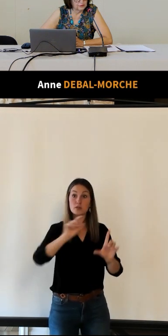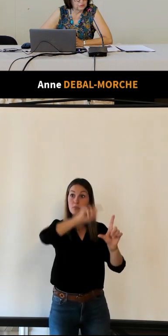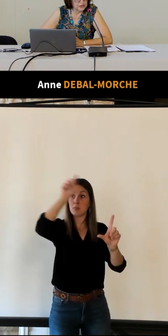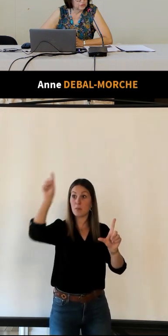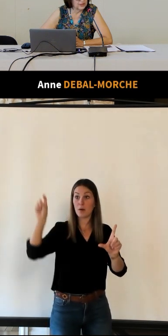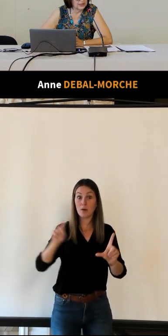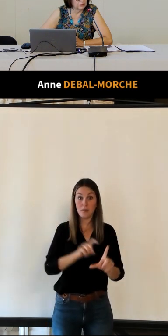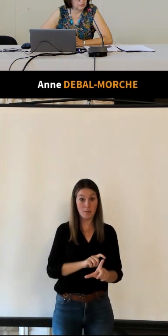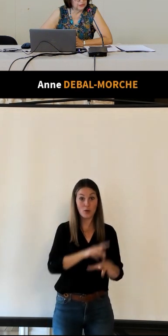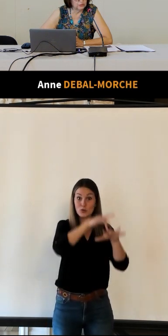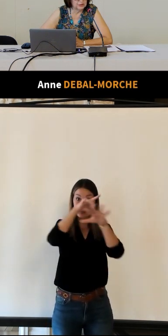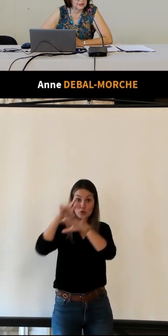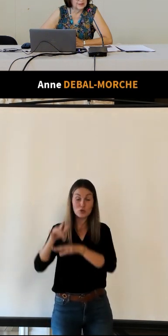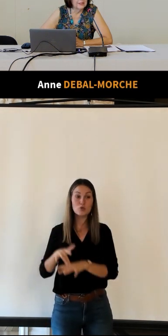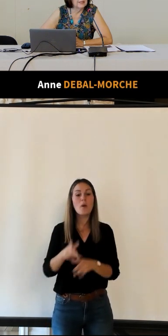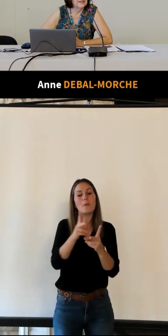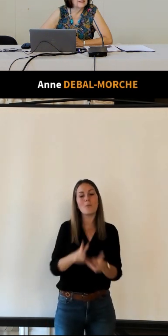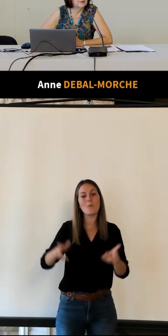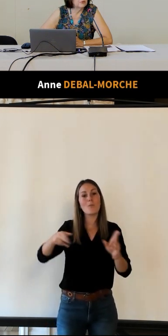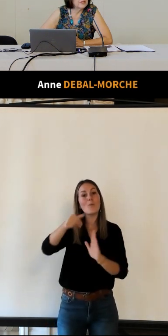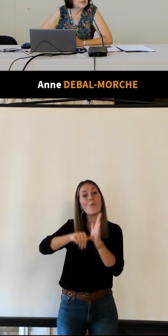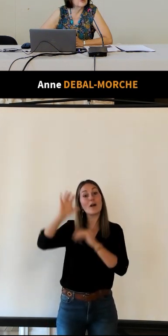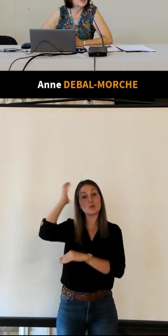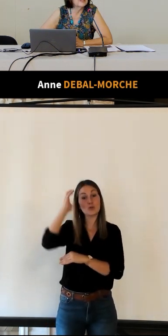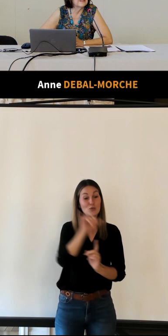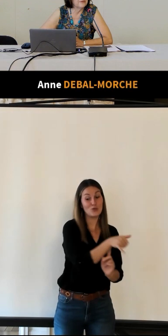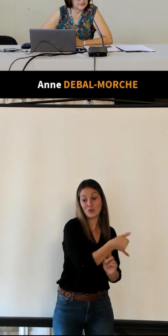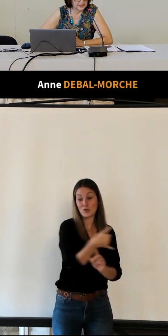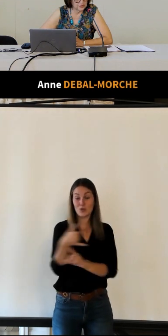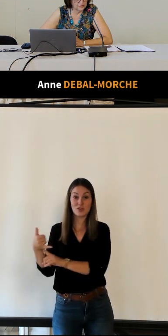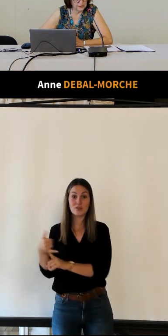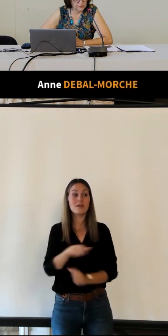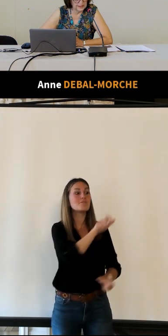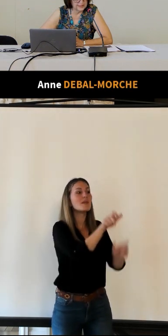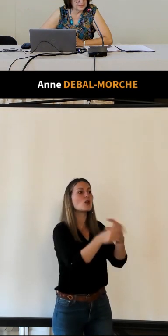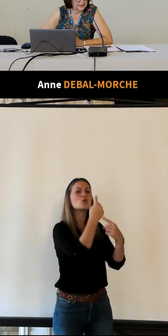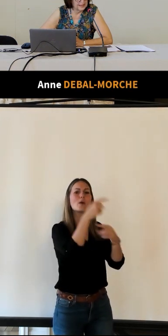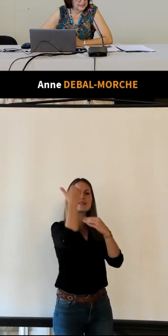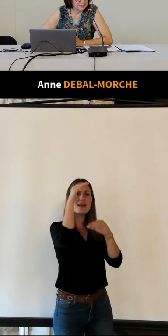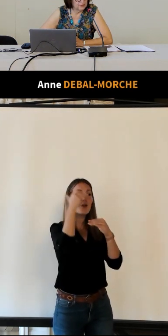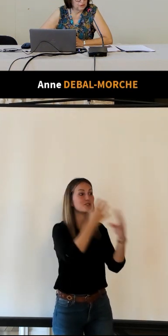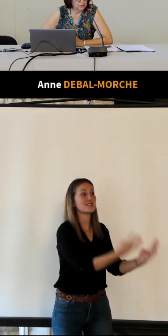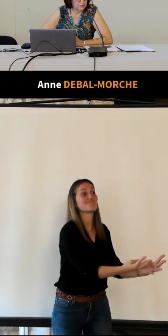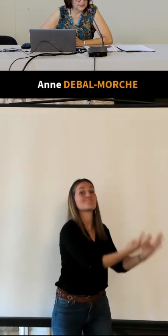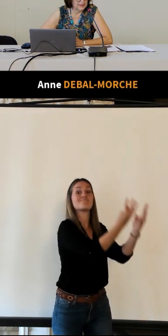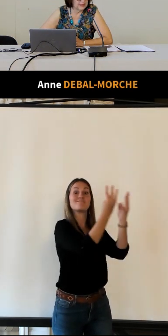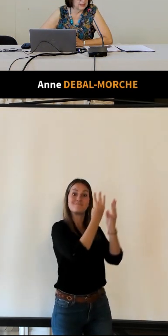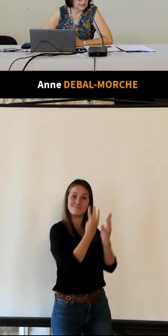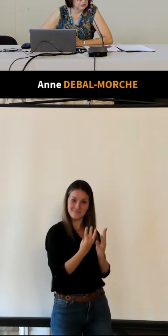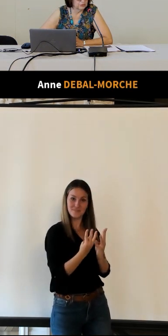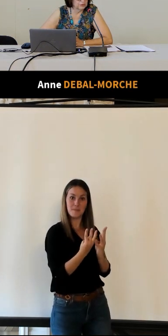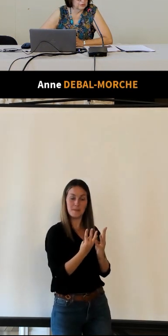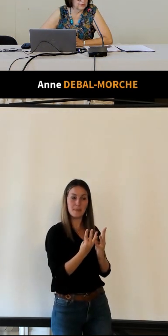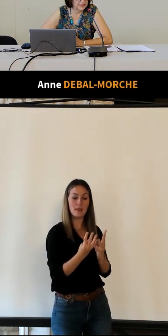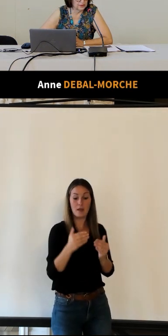tous les jeudis au mois d'août les touristes étrangers étaient invités à se faire connaître et on leur remettait un